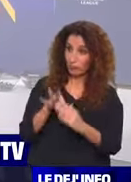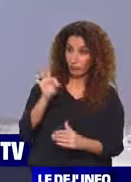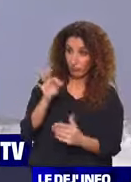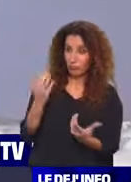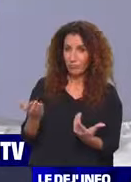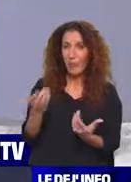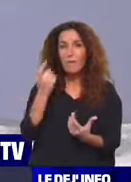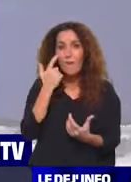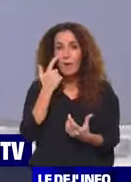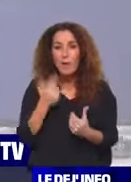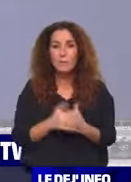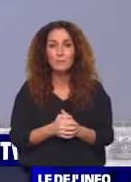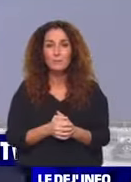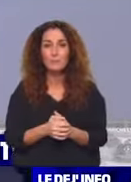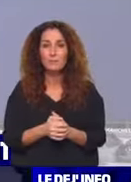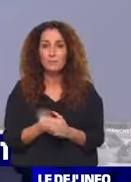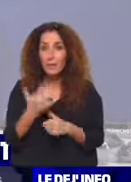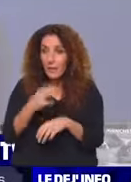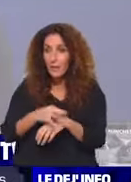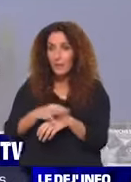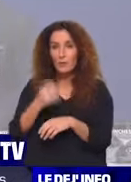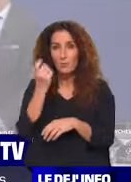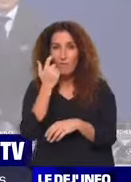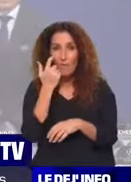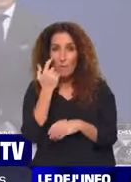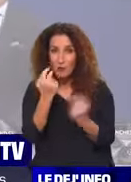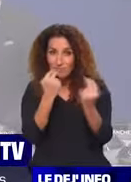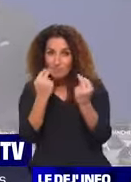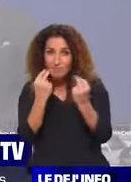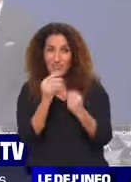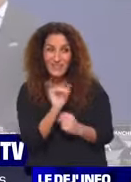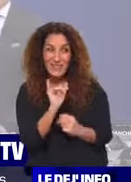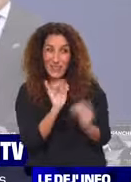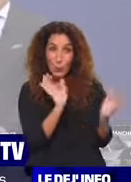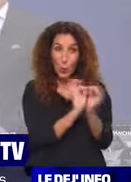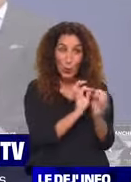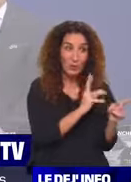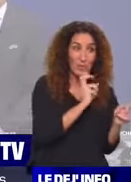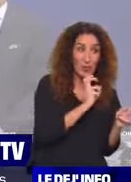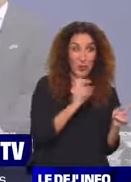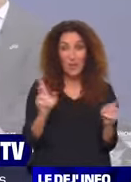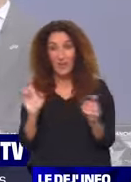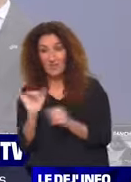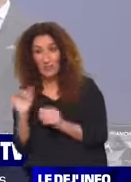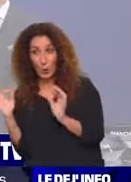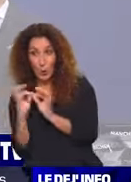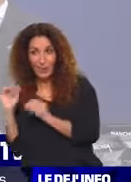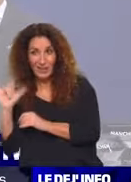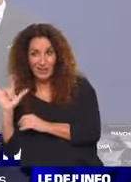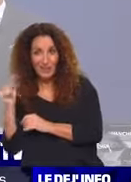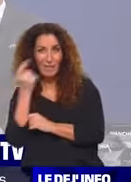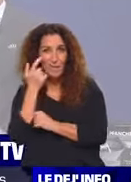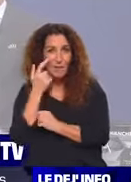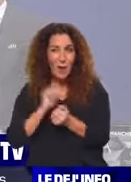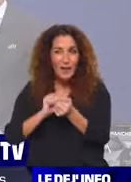Donc on va connaître dans quelques minutes, si vous nous rejoignez, les adversaires de Paris et de Lille pour ces huitièmes de finale de la Ligue